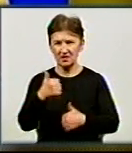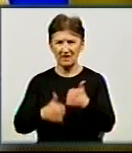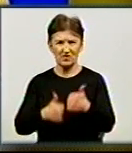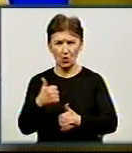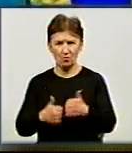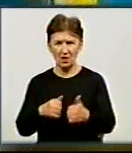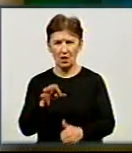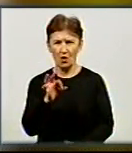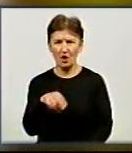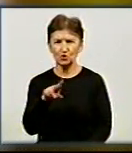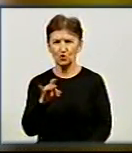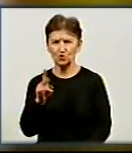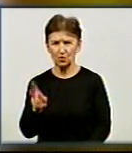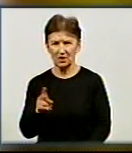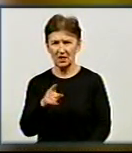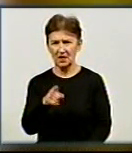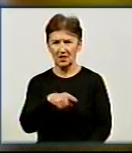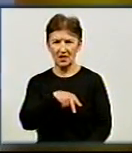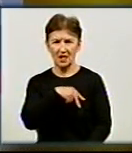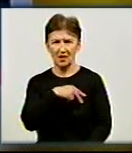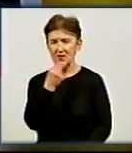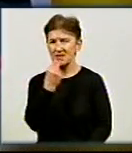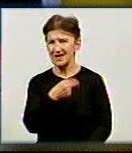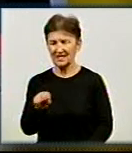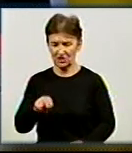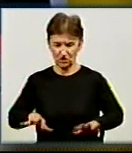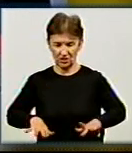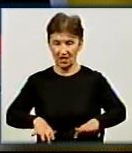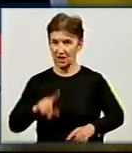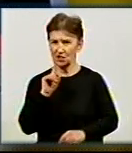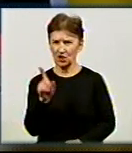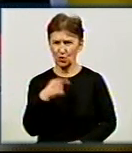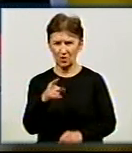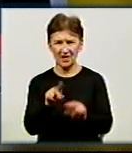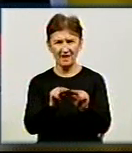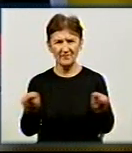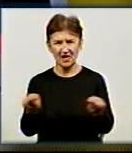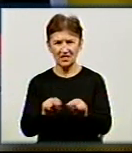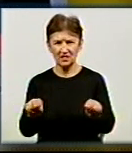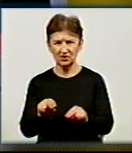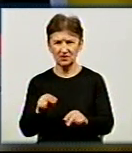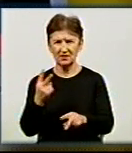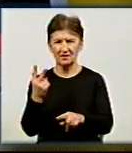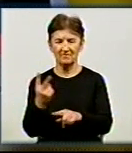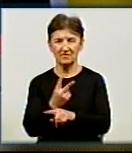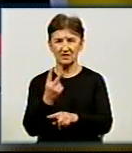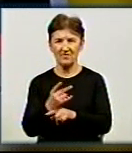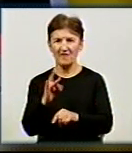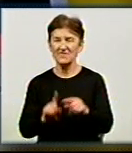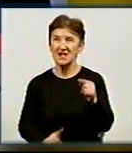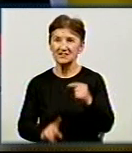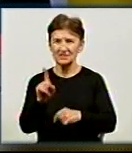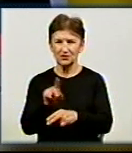атлетики Олег Дорожчук. У номінації «Найкращий тренер року» тренер-викладач з «Дюшор-2» зі стрибків у висоту